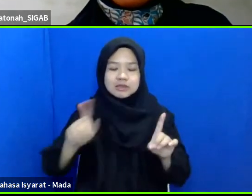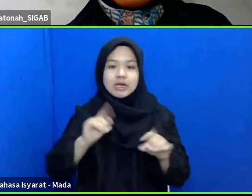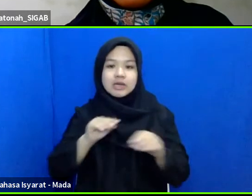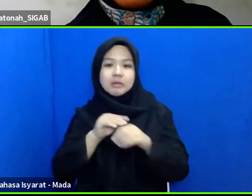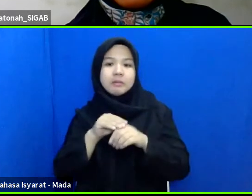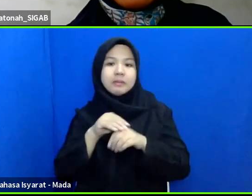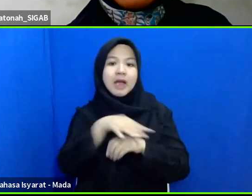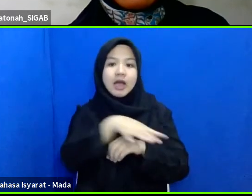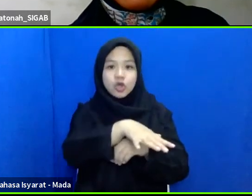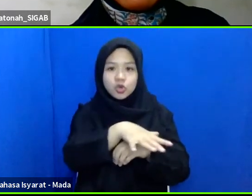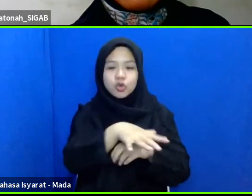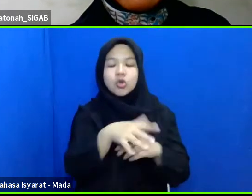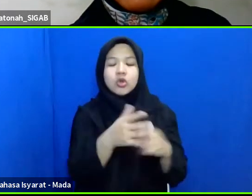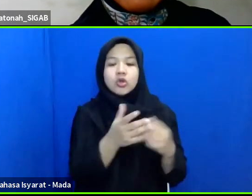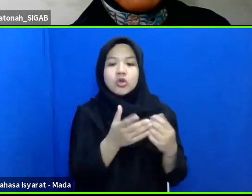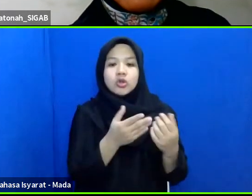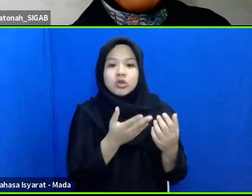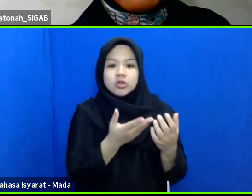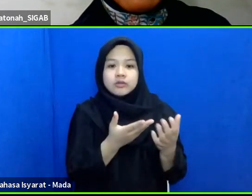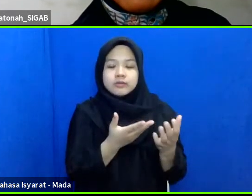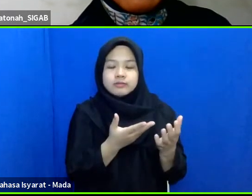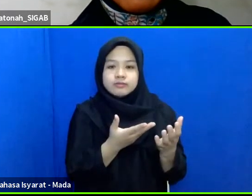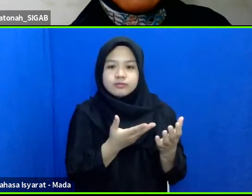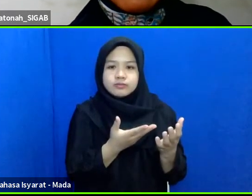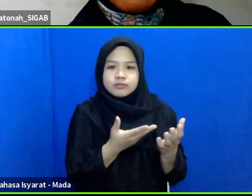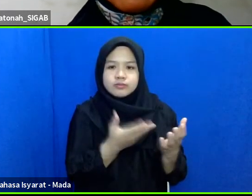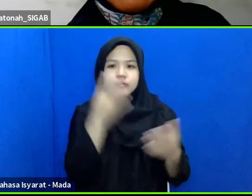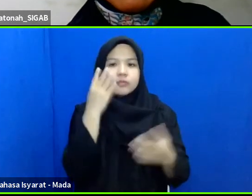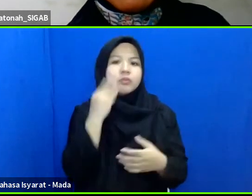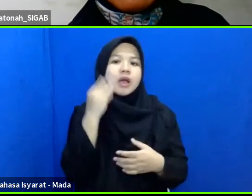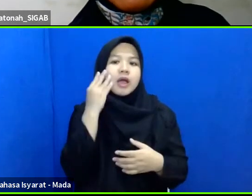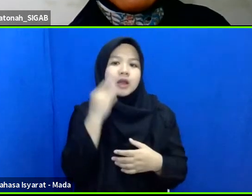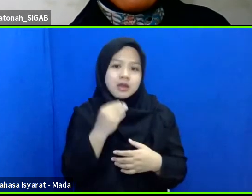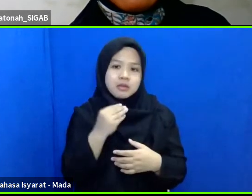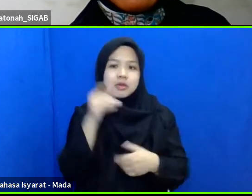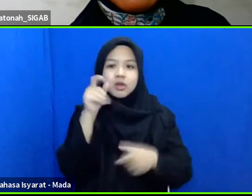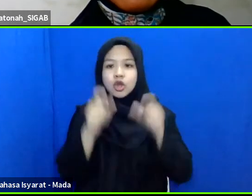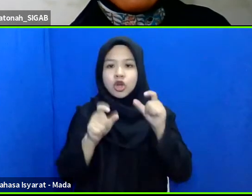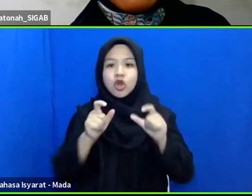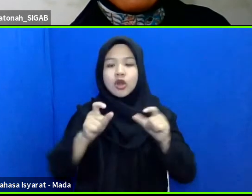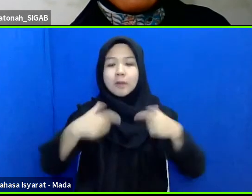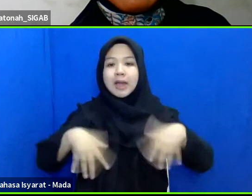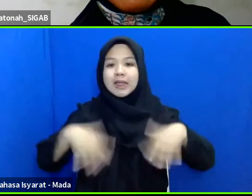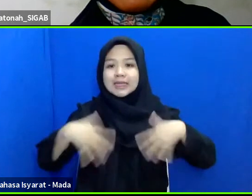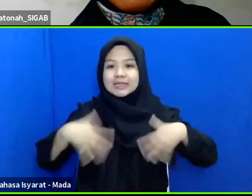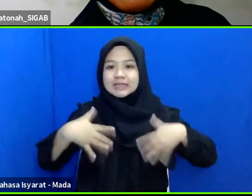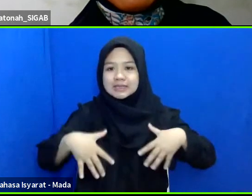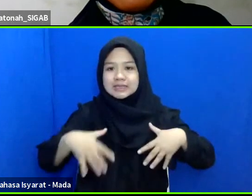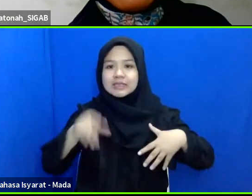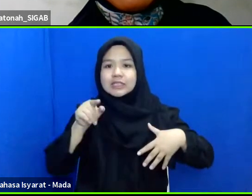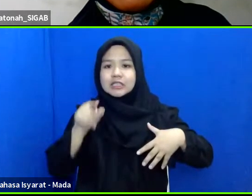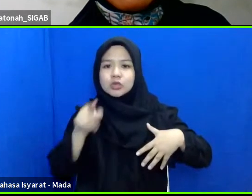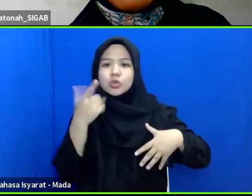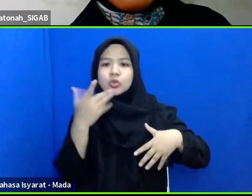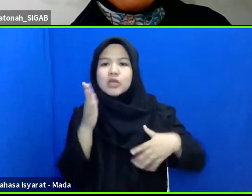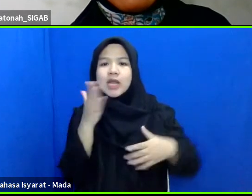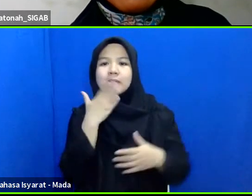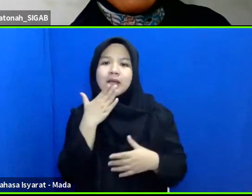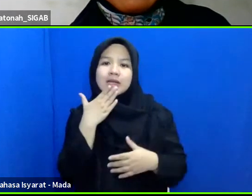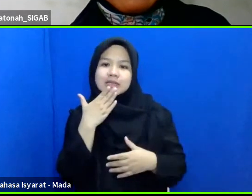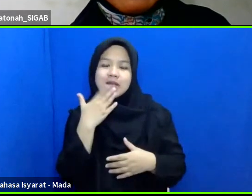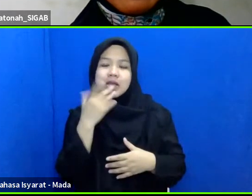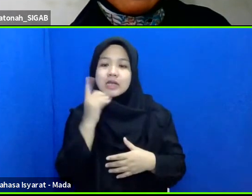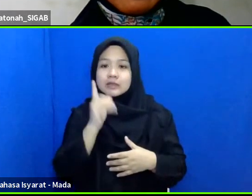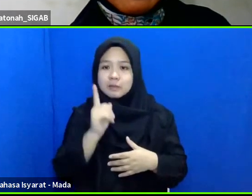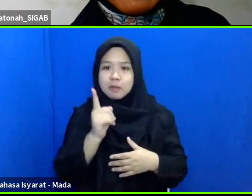pembawaan daripada pengalaman para praktisi ini ada hal yang biasa karena disitu